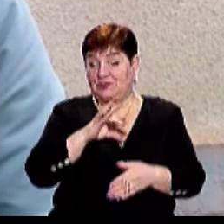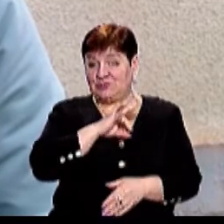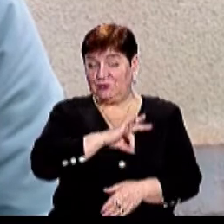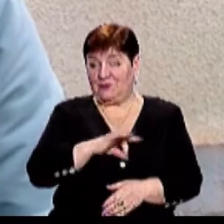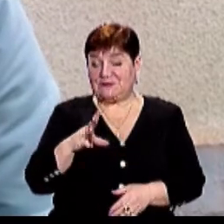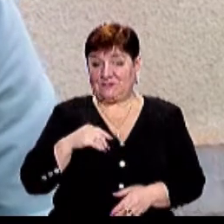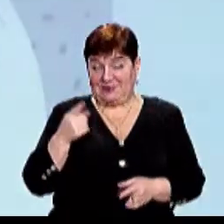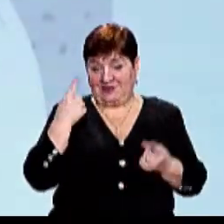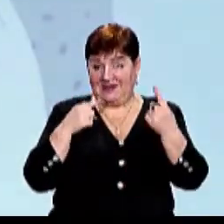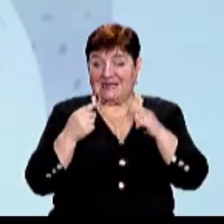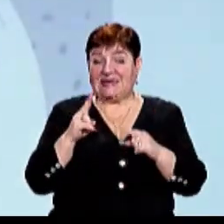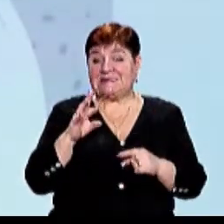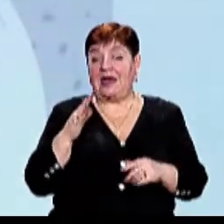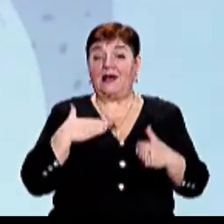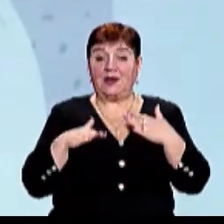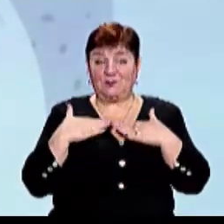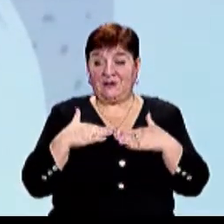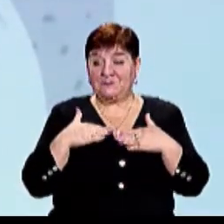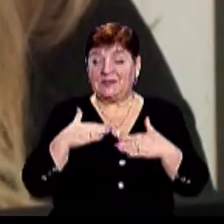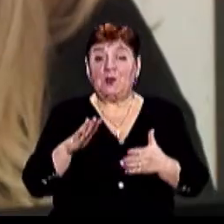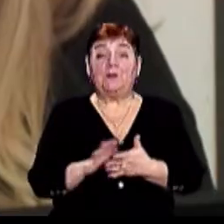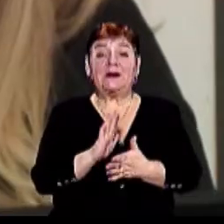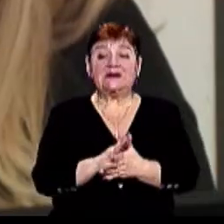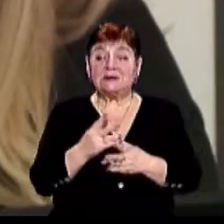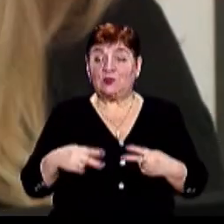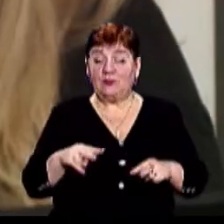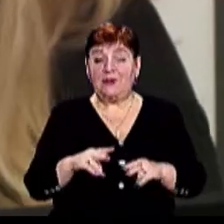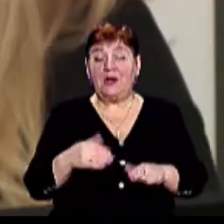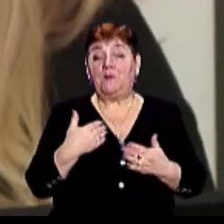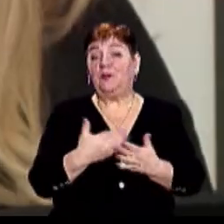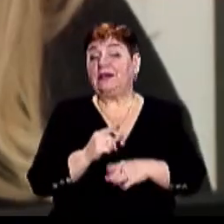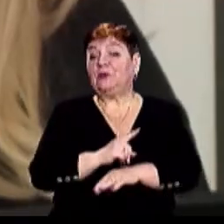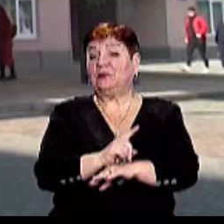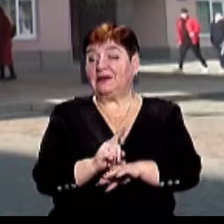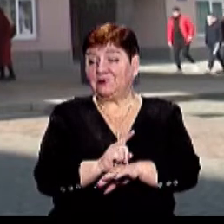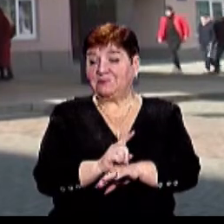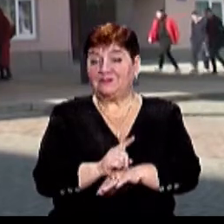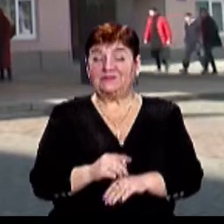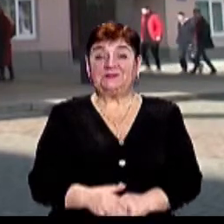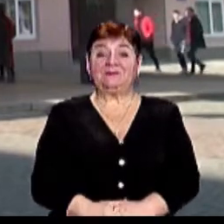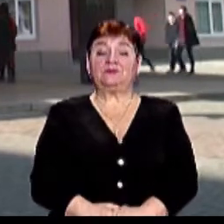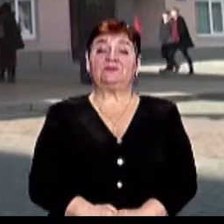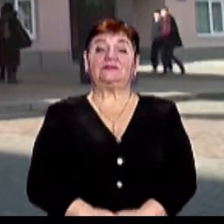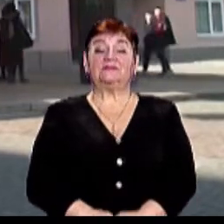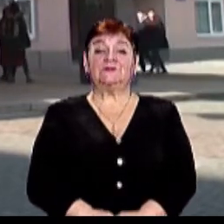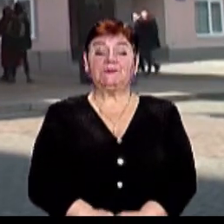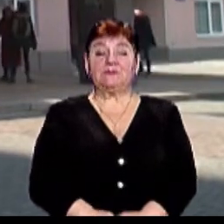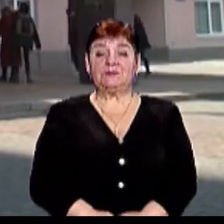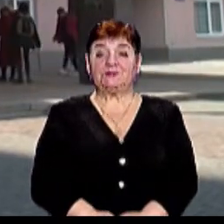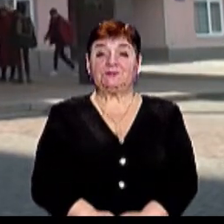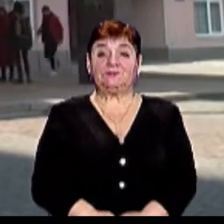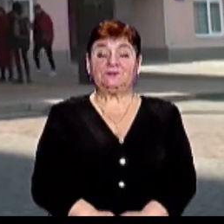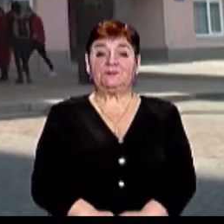творчості І це радує Обговорення в Ужгородському прес-клубі тривало понад годину Руслана Гостюк, Остап Попович, Валерій Міхліченко, Віктор